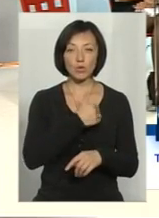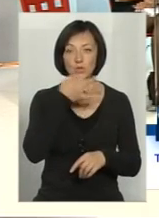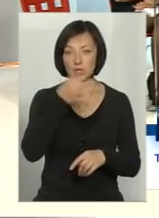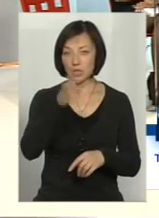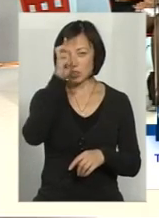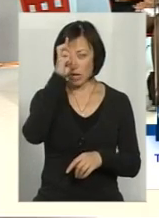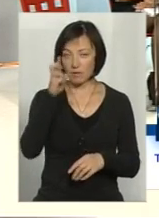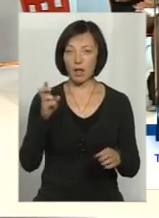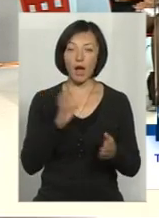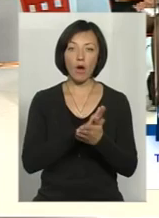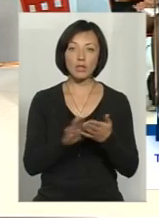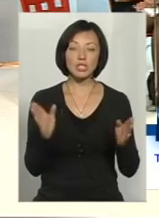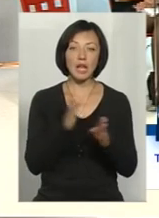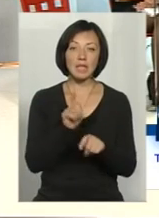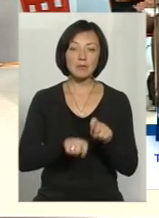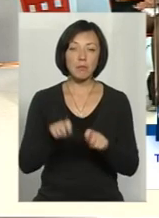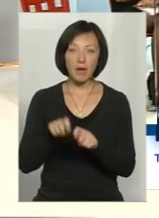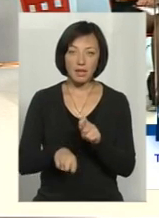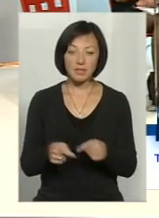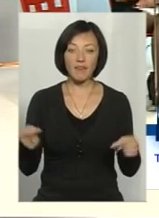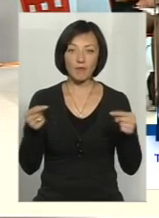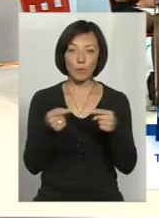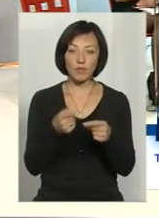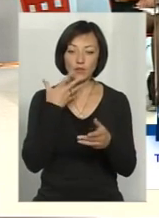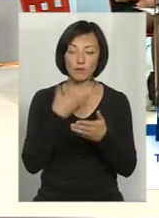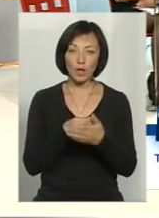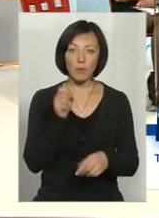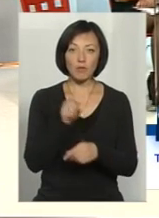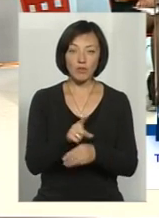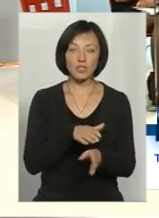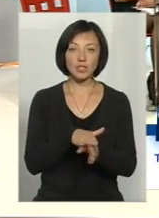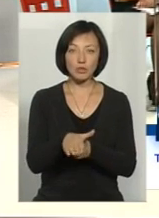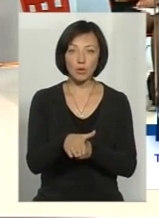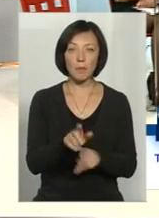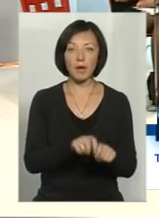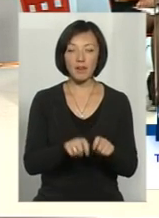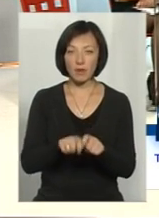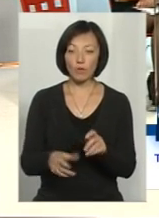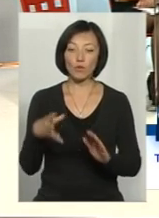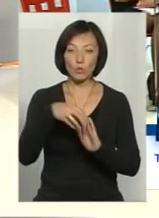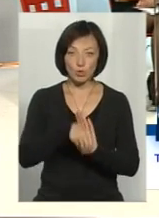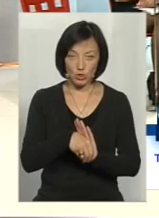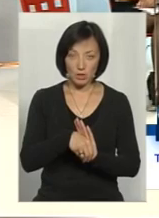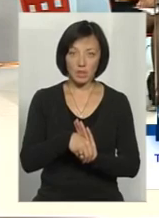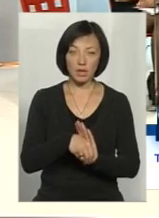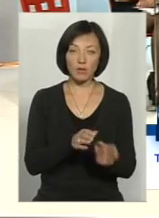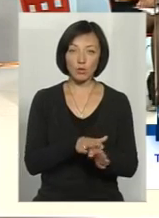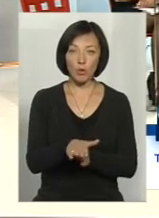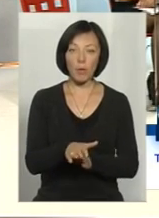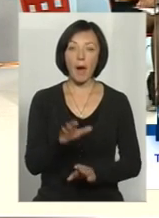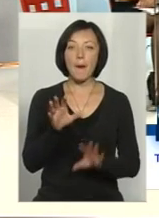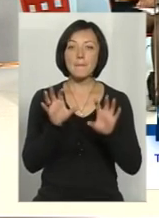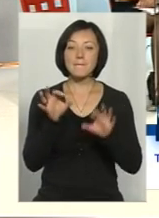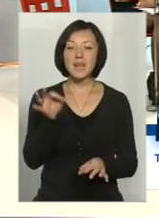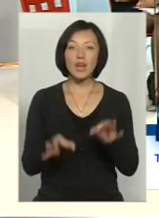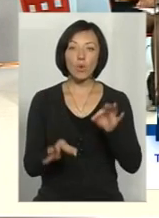що Державна екологічна інспекція, відповідно до своїх понуважень, здійснює перевірку. У тому числі, дотримання природу охоронного